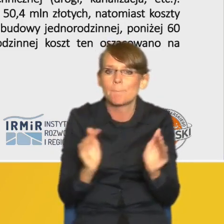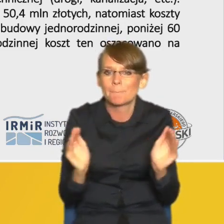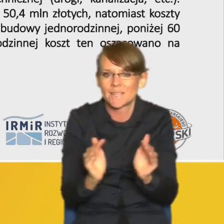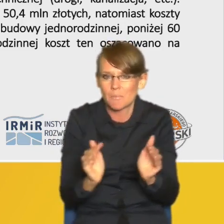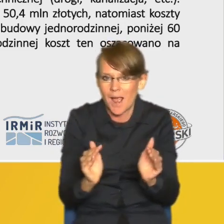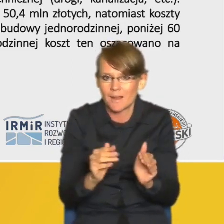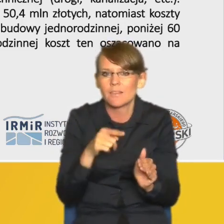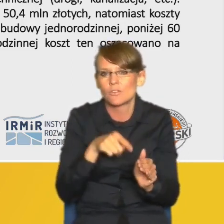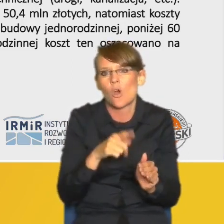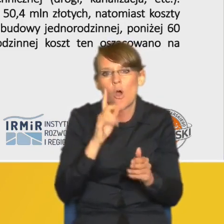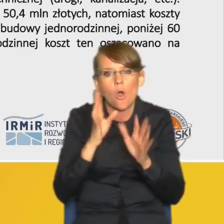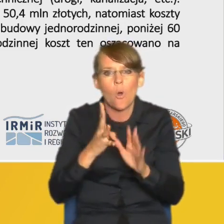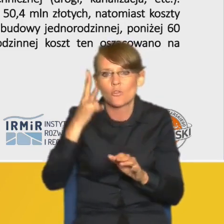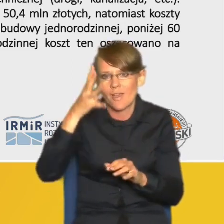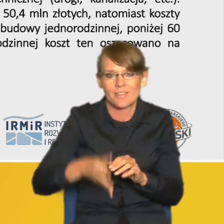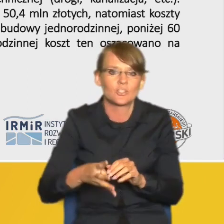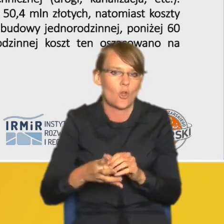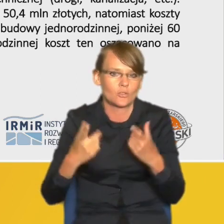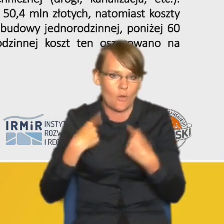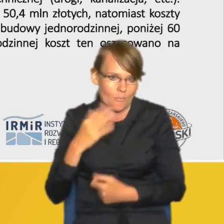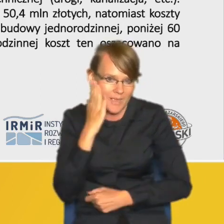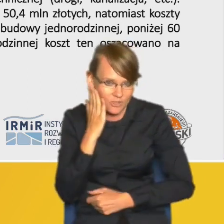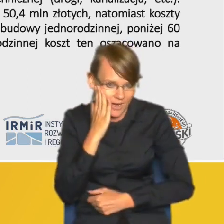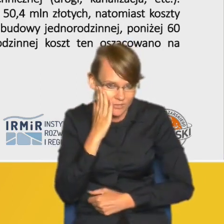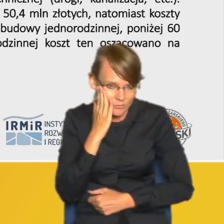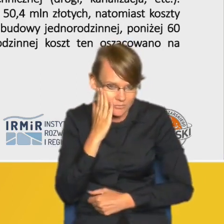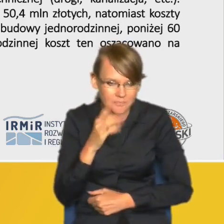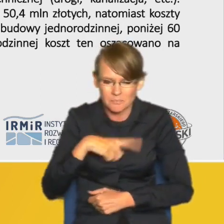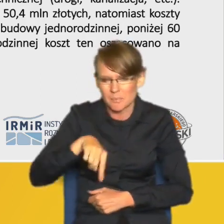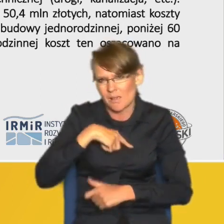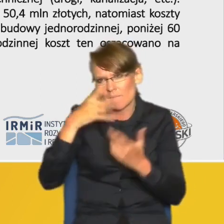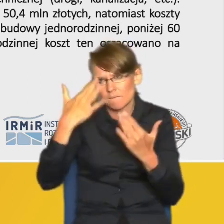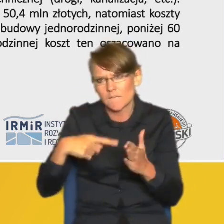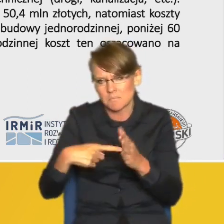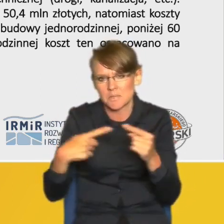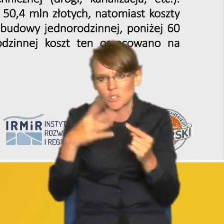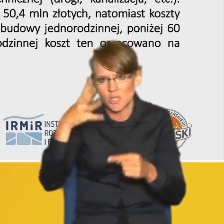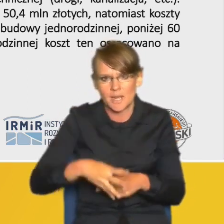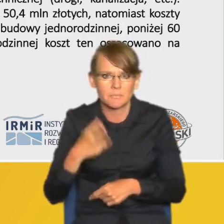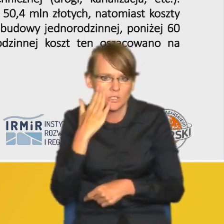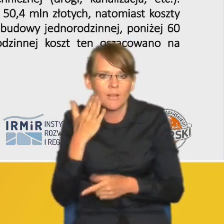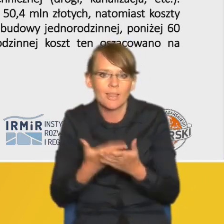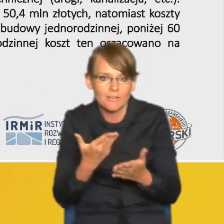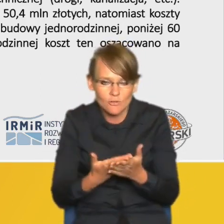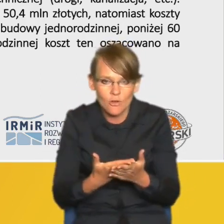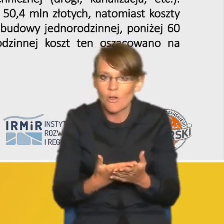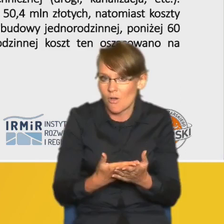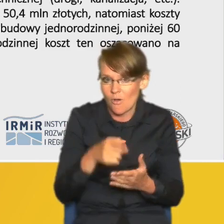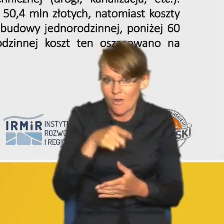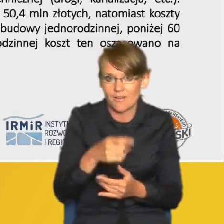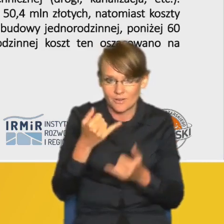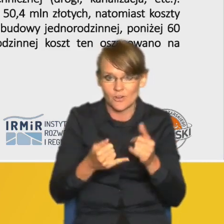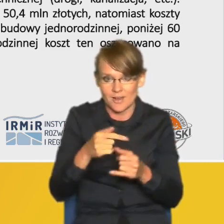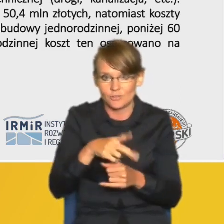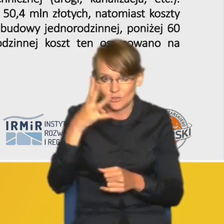około 4 tysięcy mieszkańców z tego względu że przy 4 tysiącach mieszkańców mamy tak naprawdę możliwość